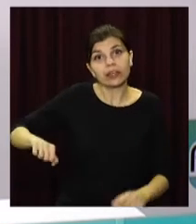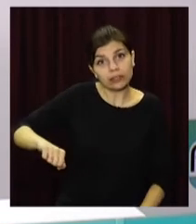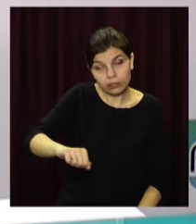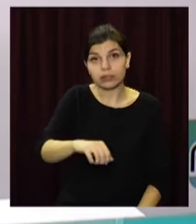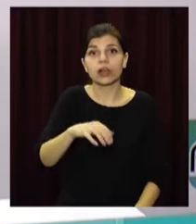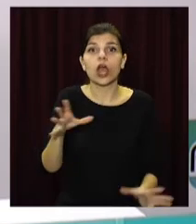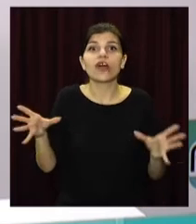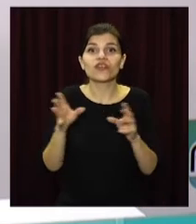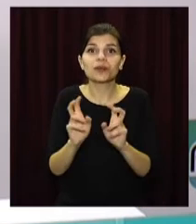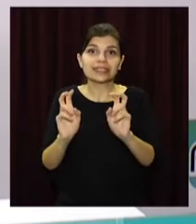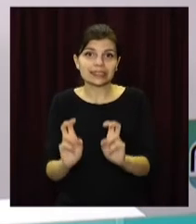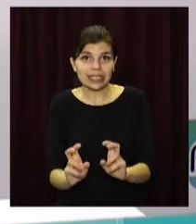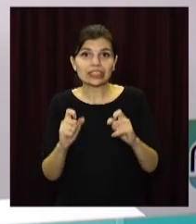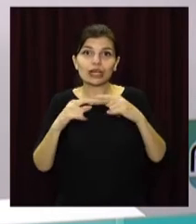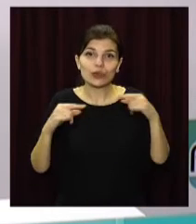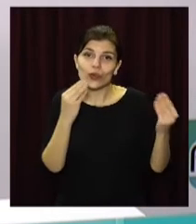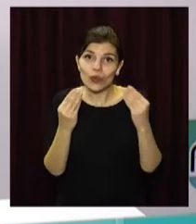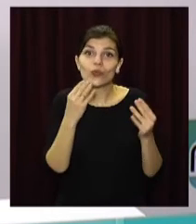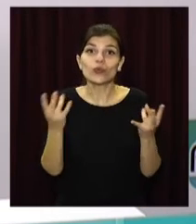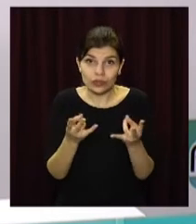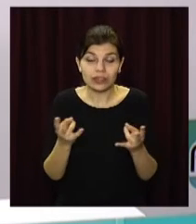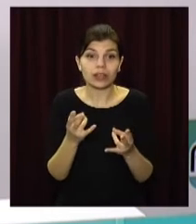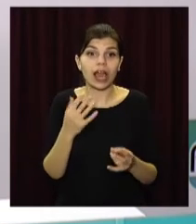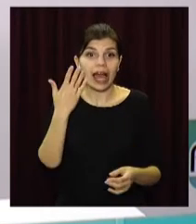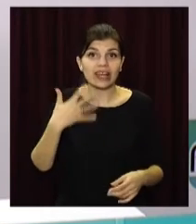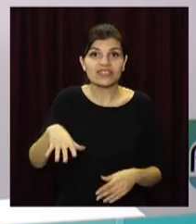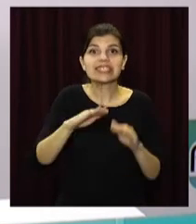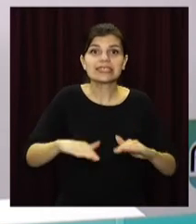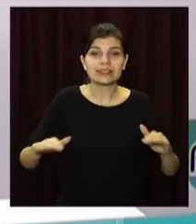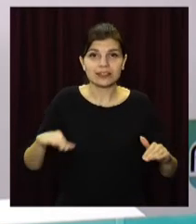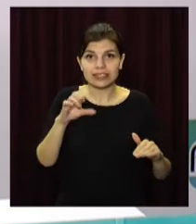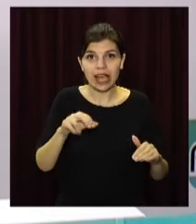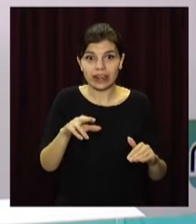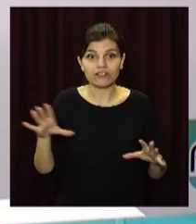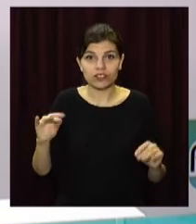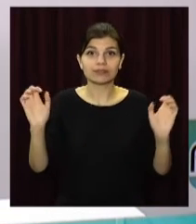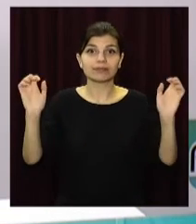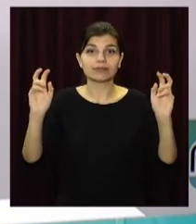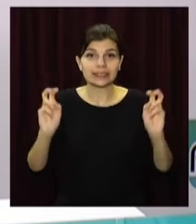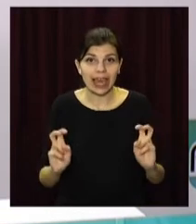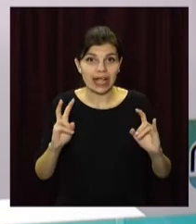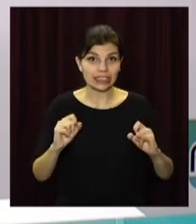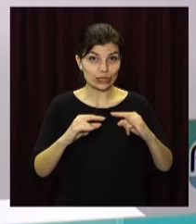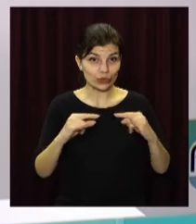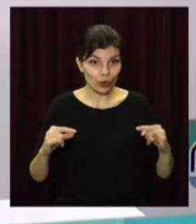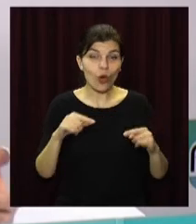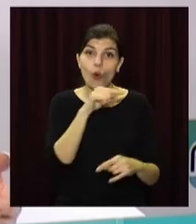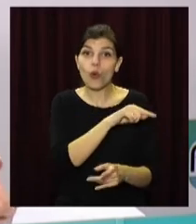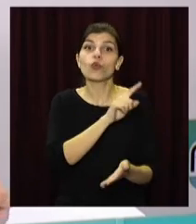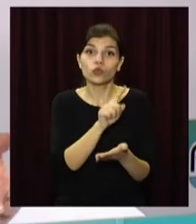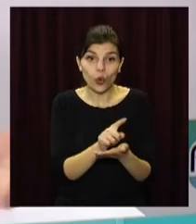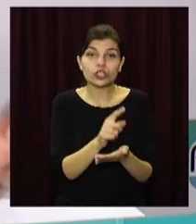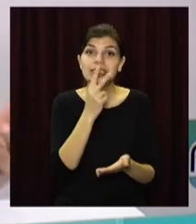садиться со всіми зі столу, кушати, коли весь детський сад сел за столики. Він должен